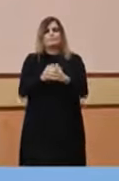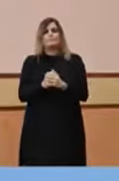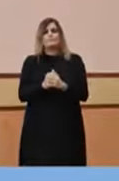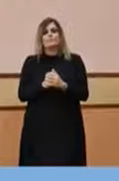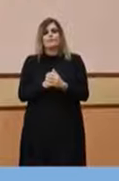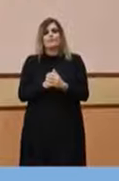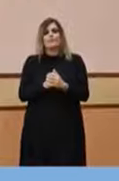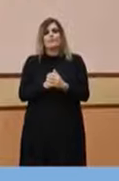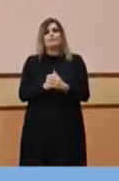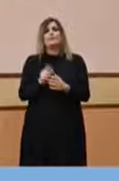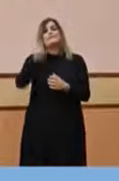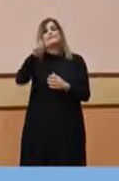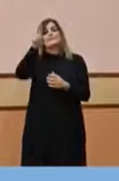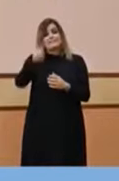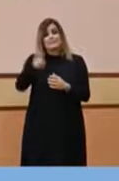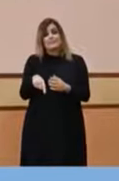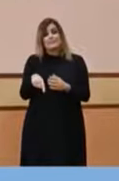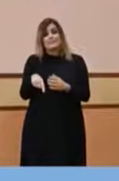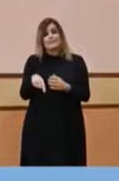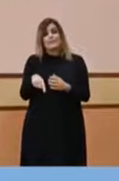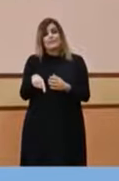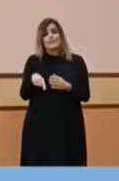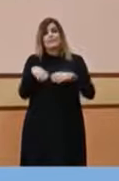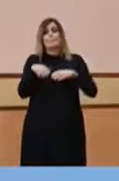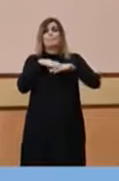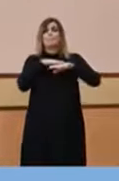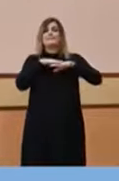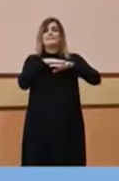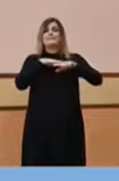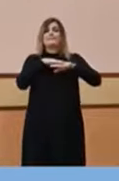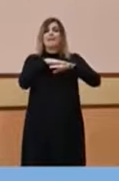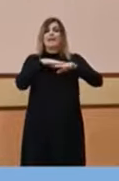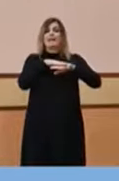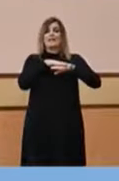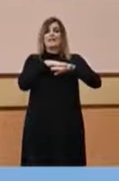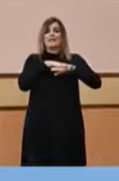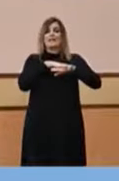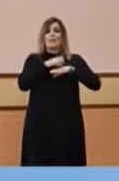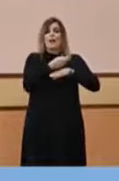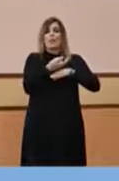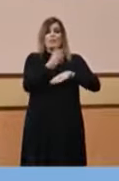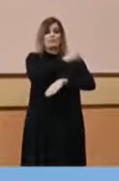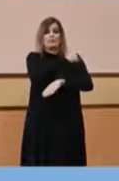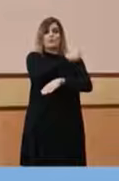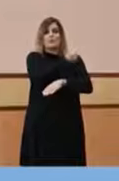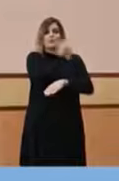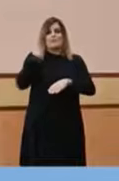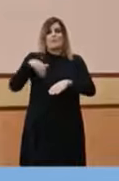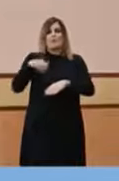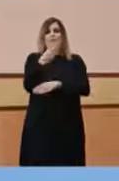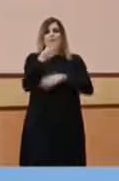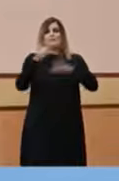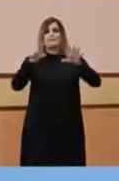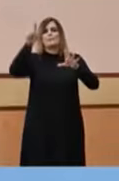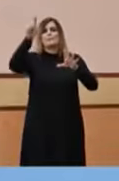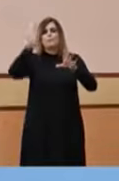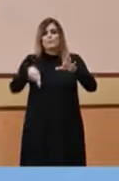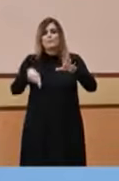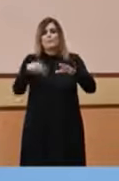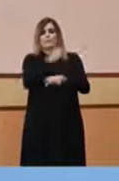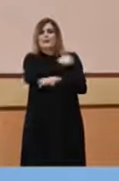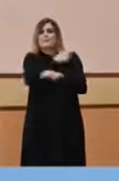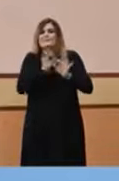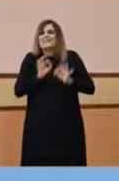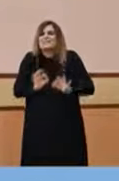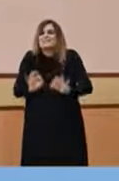dintre de les vacunes que ha comprat el Ministeri, hem tingut a Catalunya 47.552, que